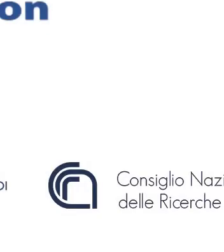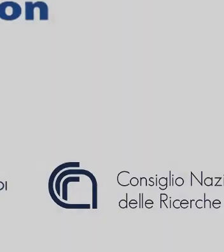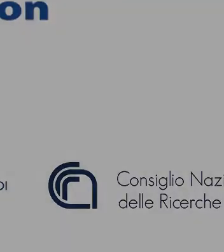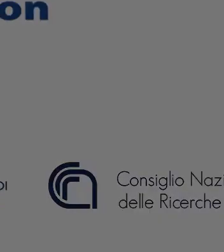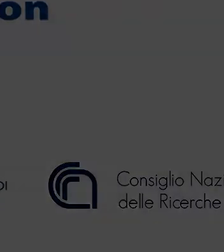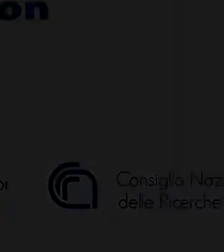Grazie a tutti! Grazie a tutti!